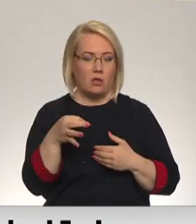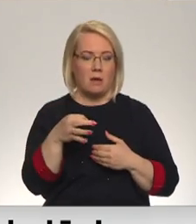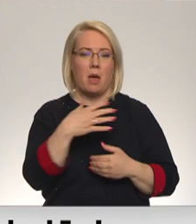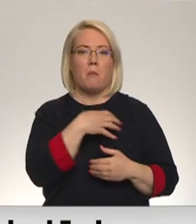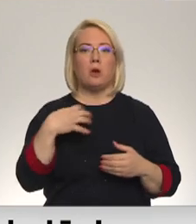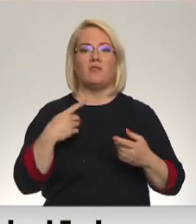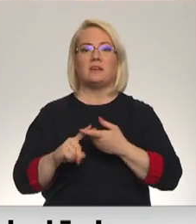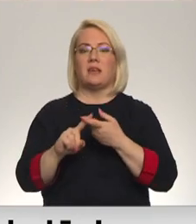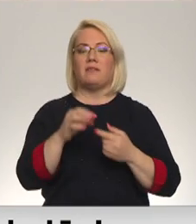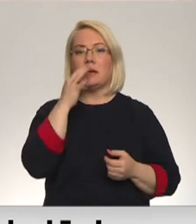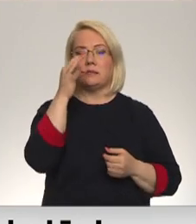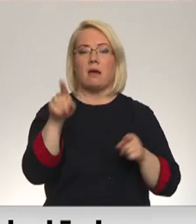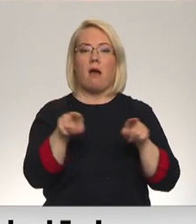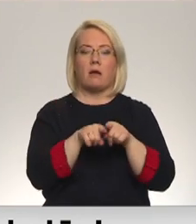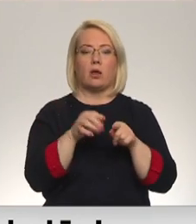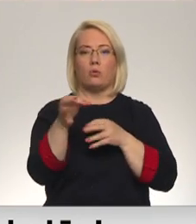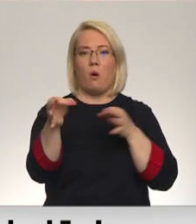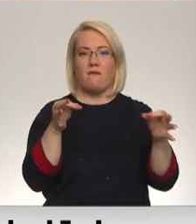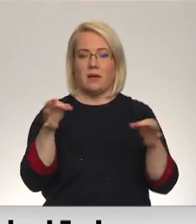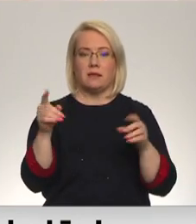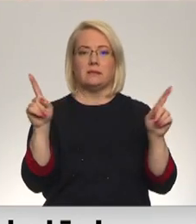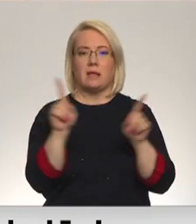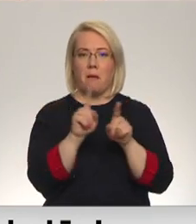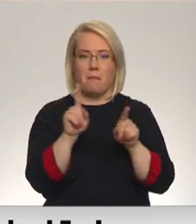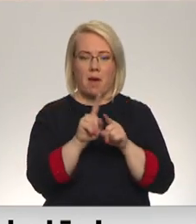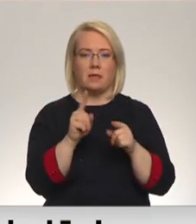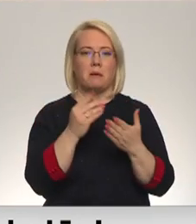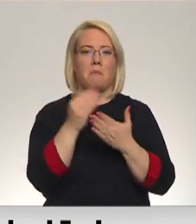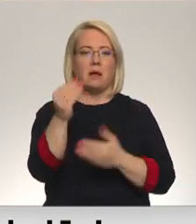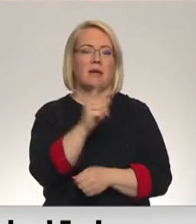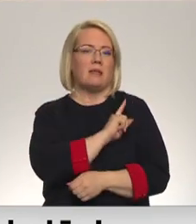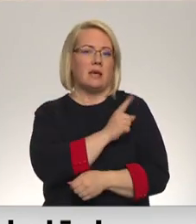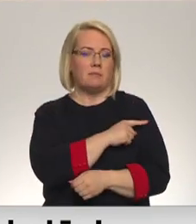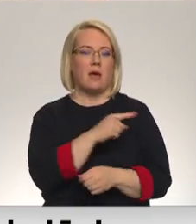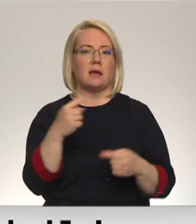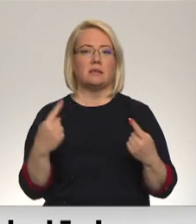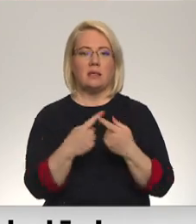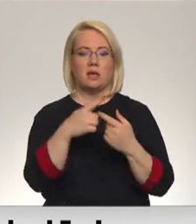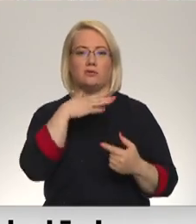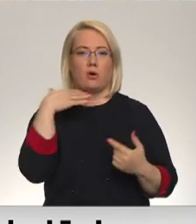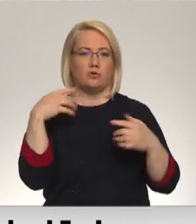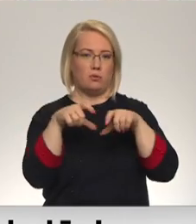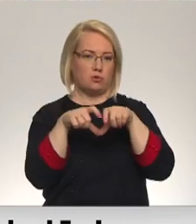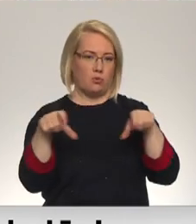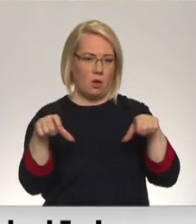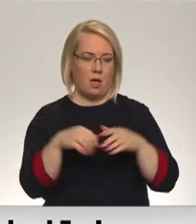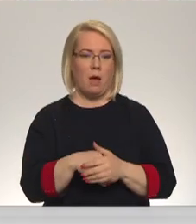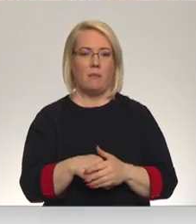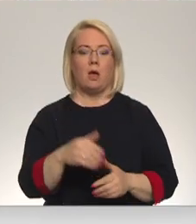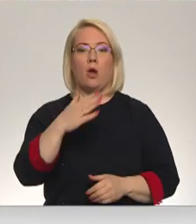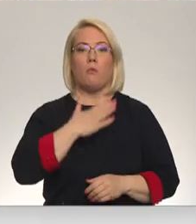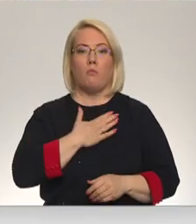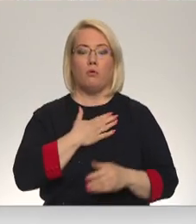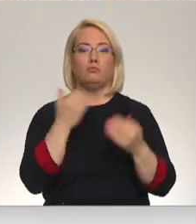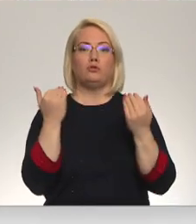savienībā saka, arī novados ir pieteiktas reālas maksātnespējas, kas skar vairākas skolas. Tad mums šobrīd